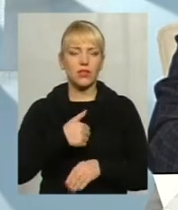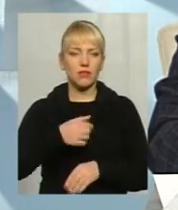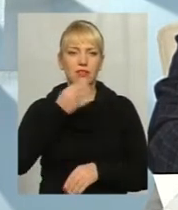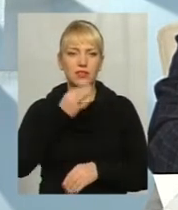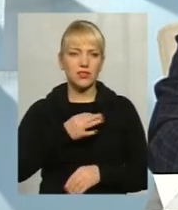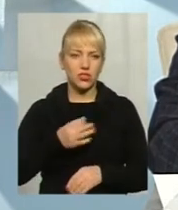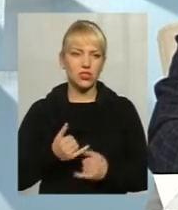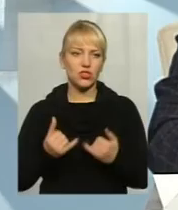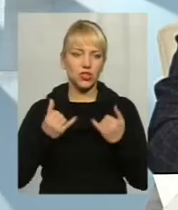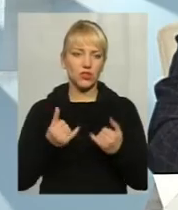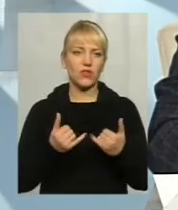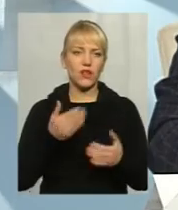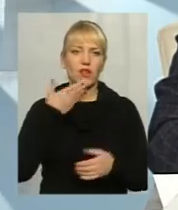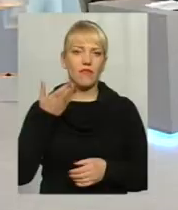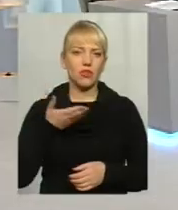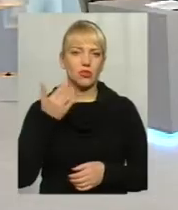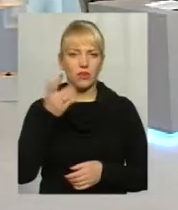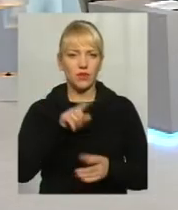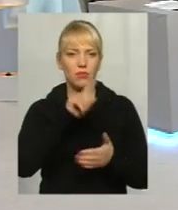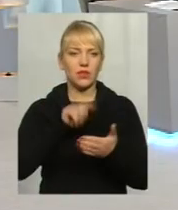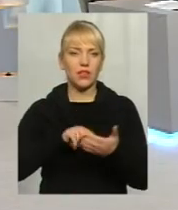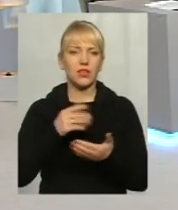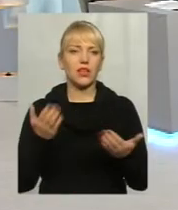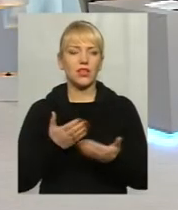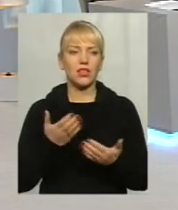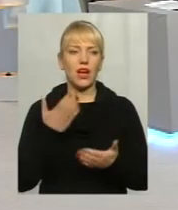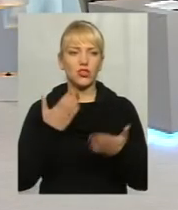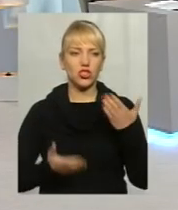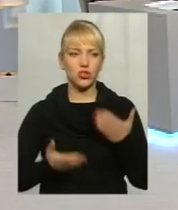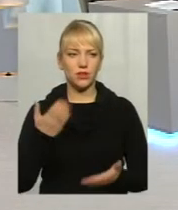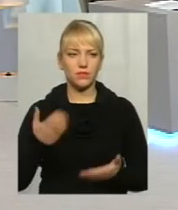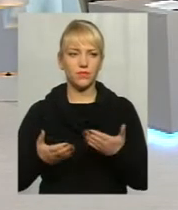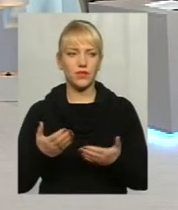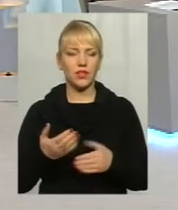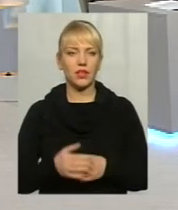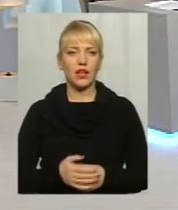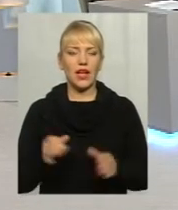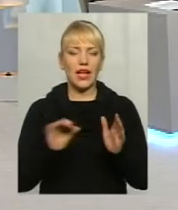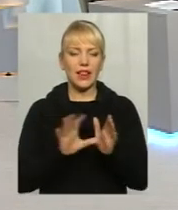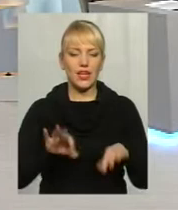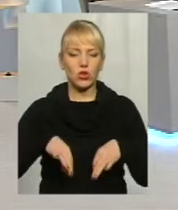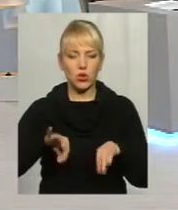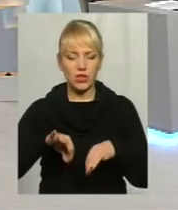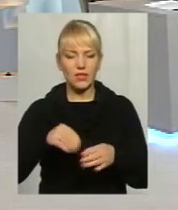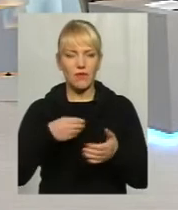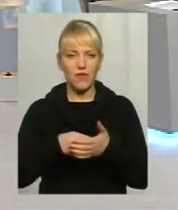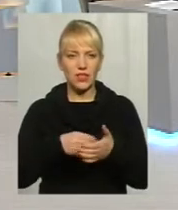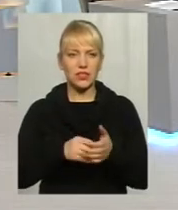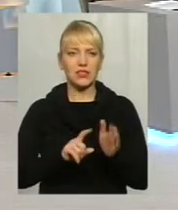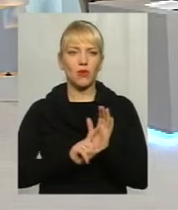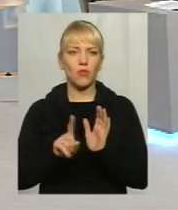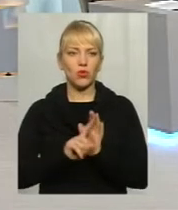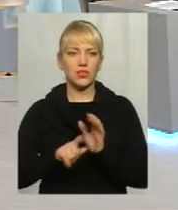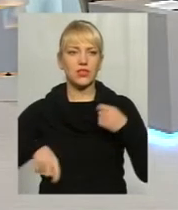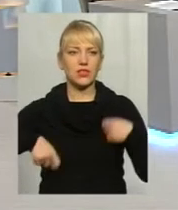от шановна ведуча, ви задаєте питання. Гляньте мені, будь ласка, якщо в електротрансі вартість проїзд до тролейбуса збиткова,